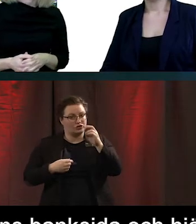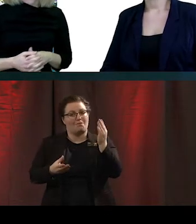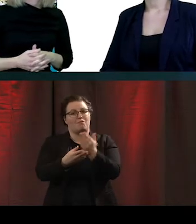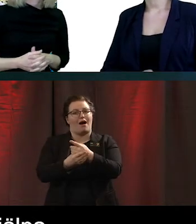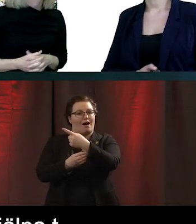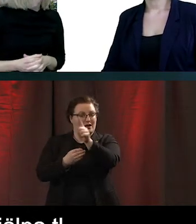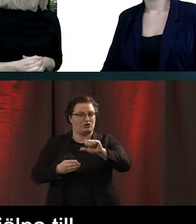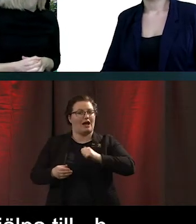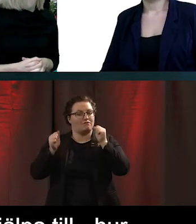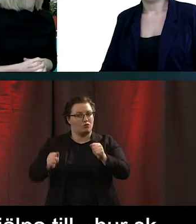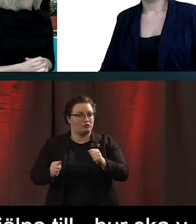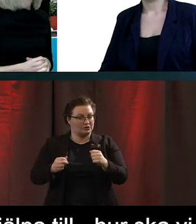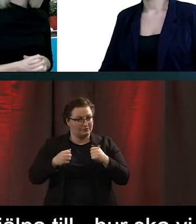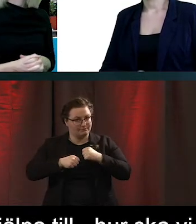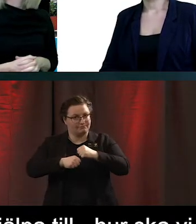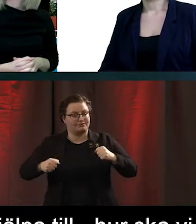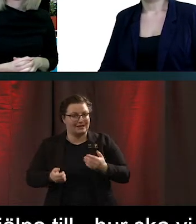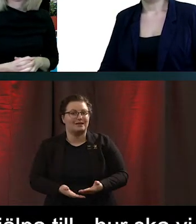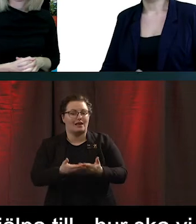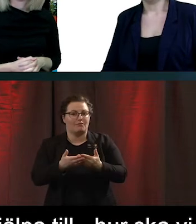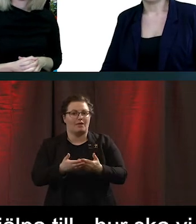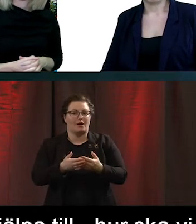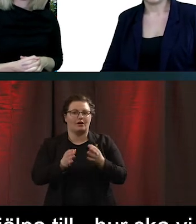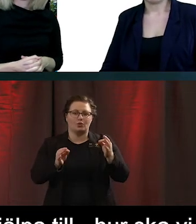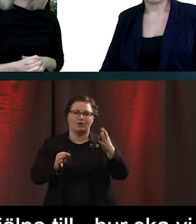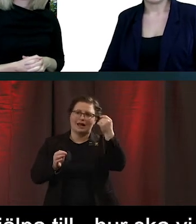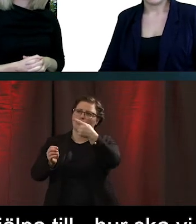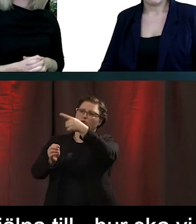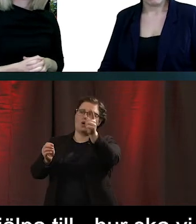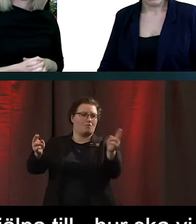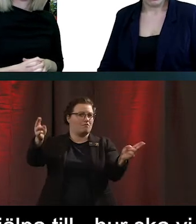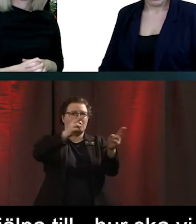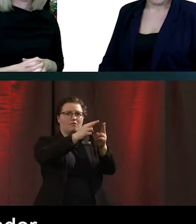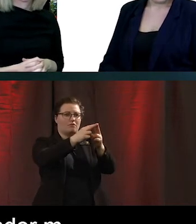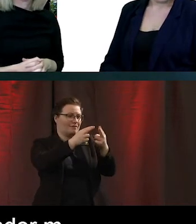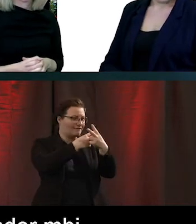till. Hur ska vi kunna nå seniorerna och visa dem hur man använder mobilt bank-ID?